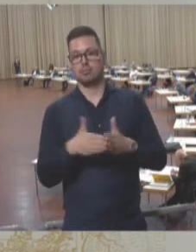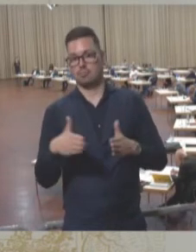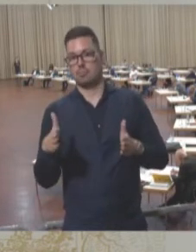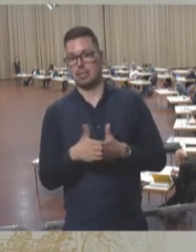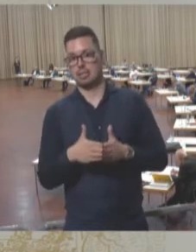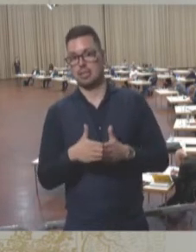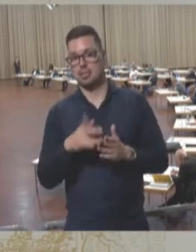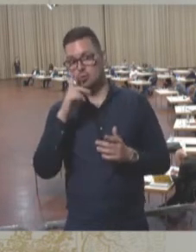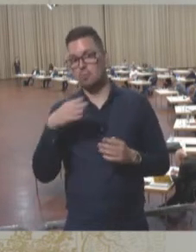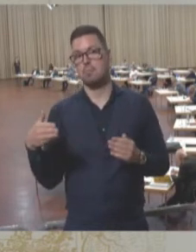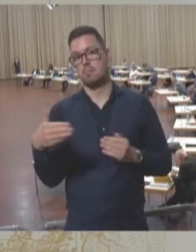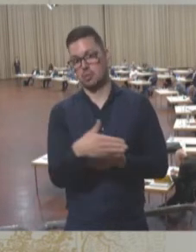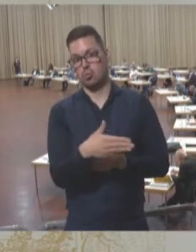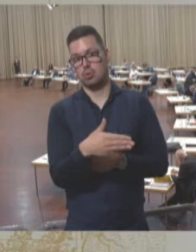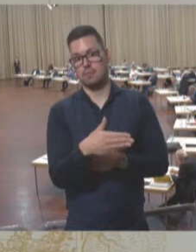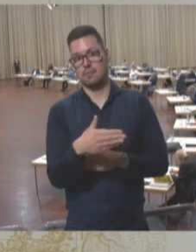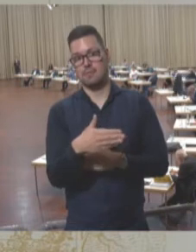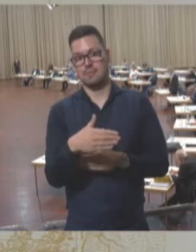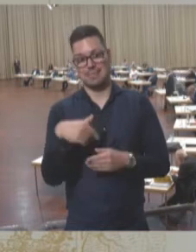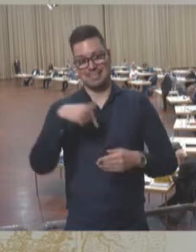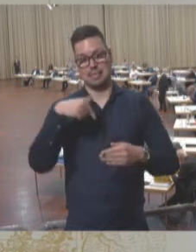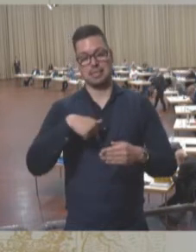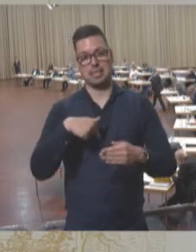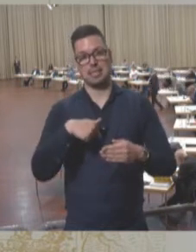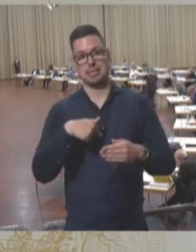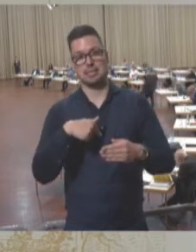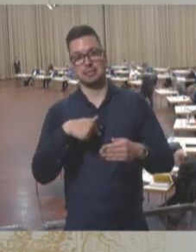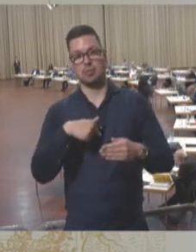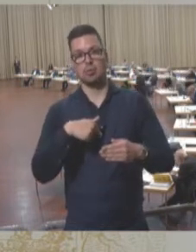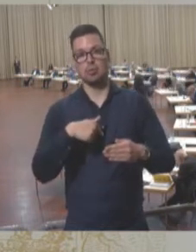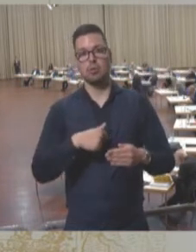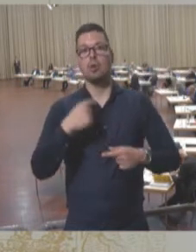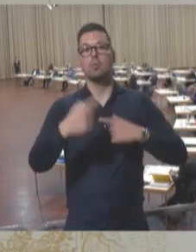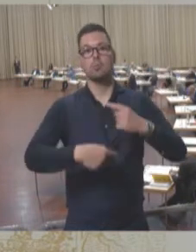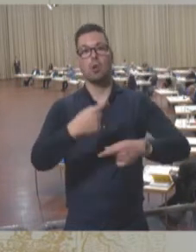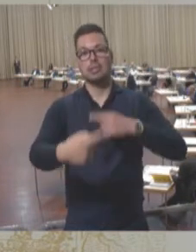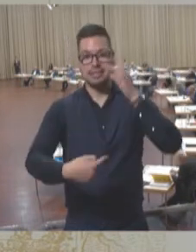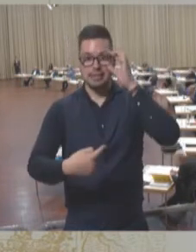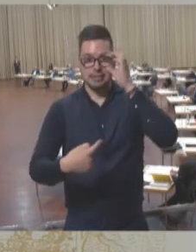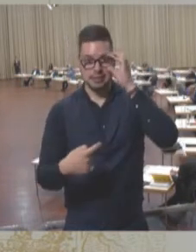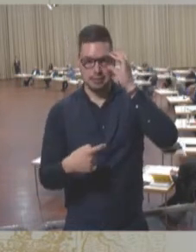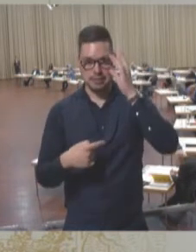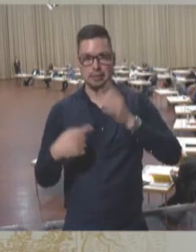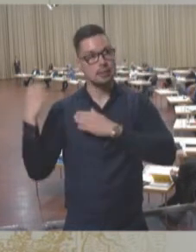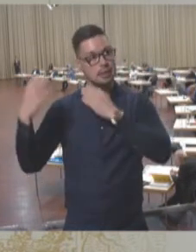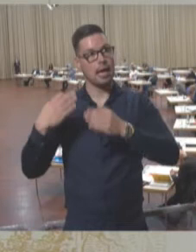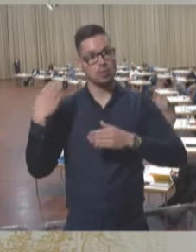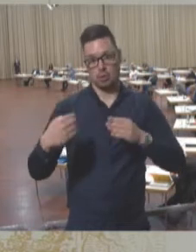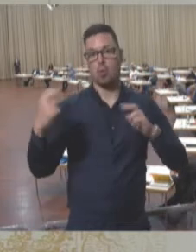betrogen, wenn interne Prozesse anderer Parteien dazu führen, dass das Spektrum traditioneller